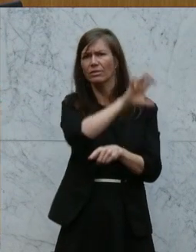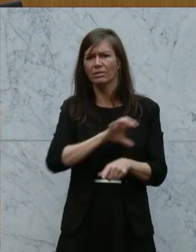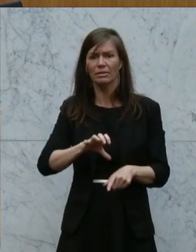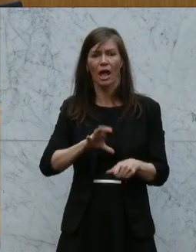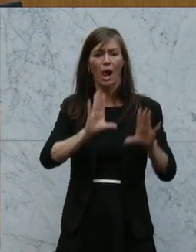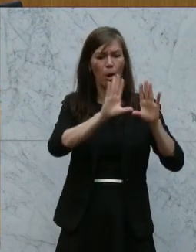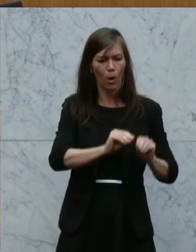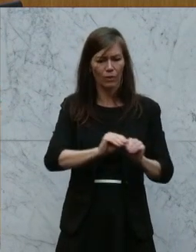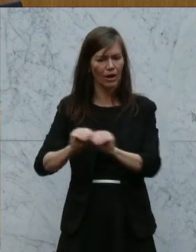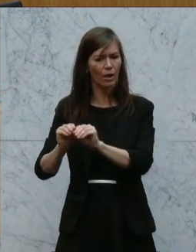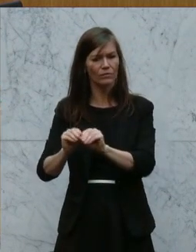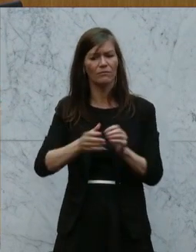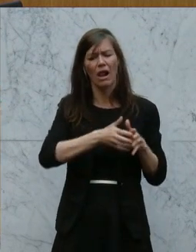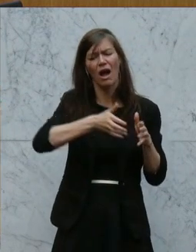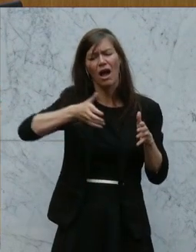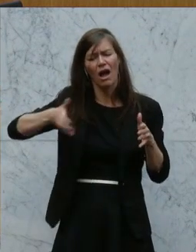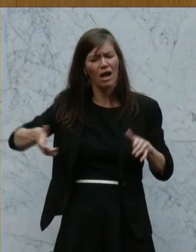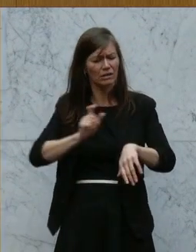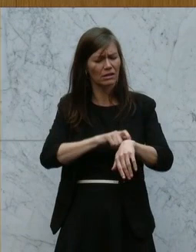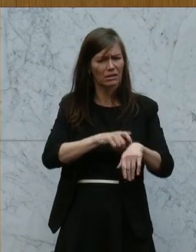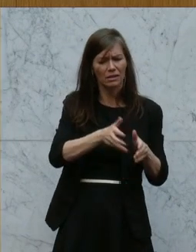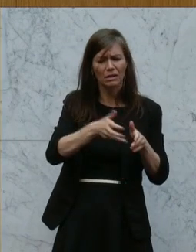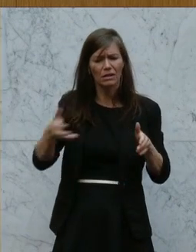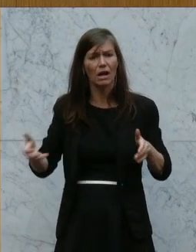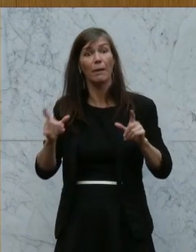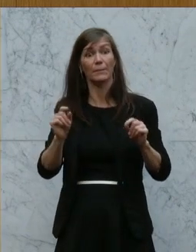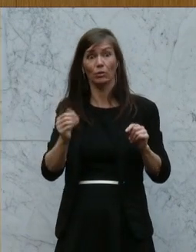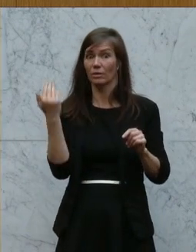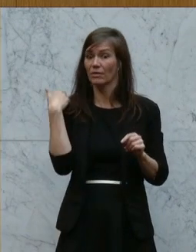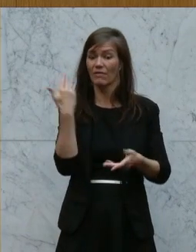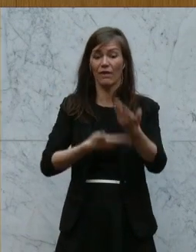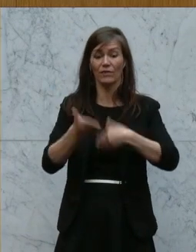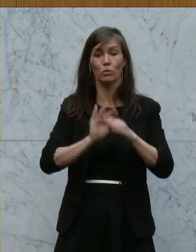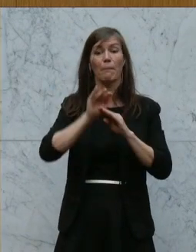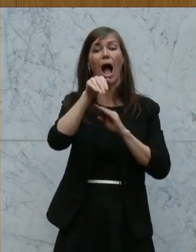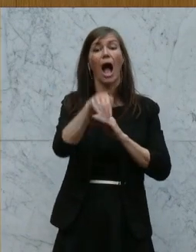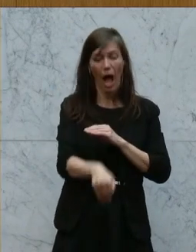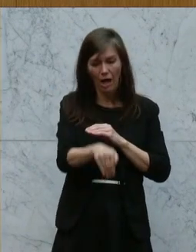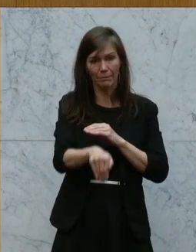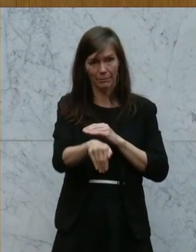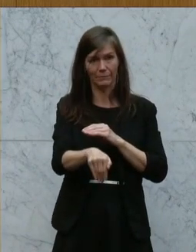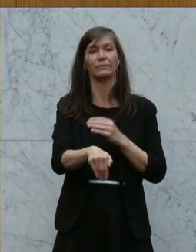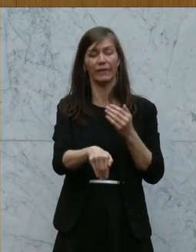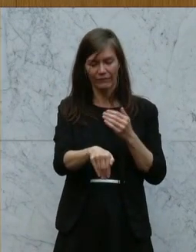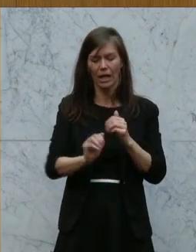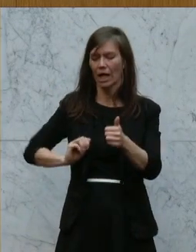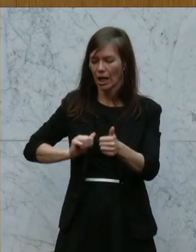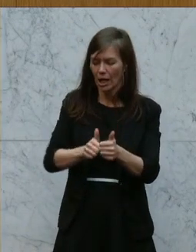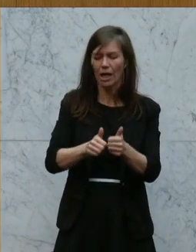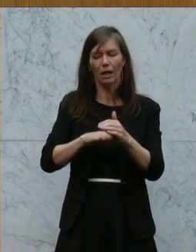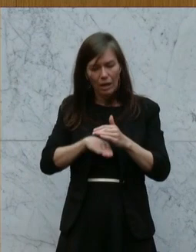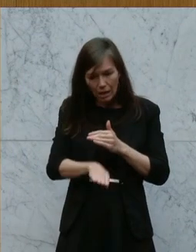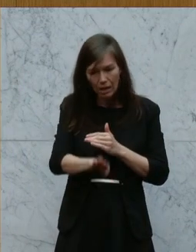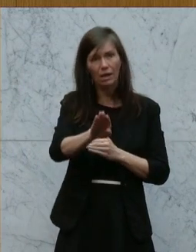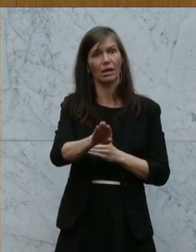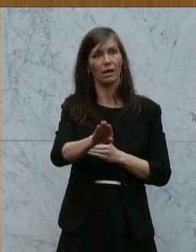Lockdowns tatsächlich auch überdeutlich eingebrochen ist. Jetzt ist dieses Wachstum, diese Aufholjagd aber letztes Jahr zu